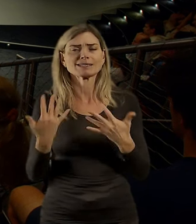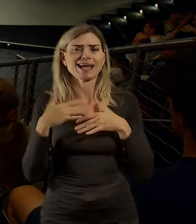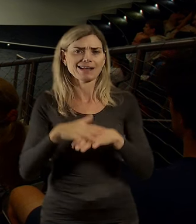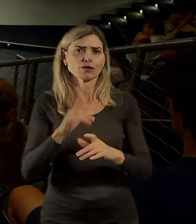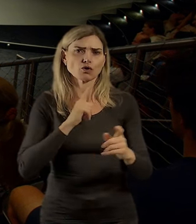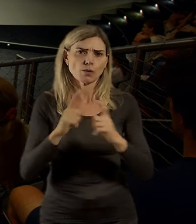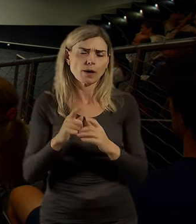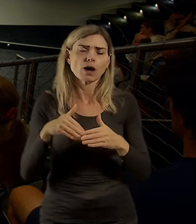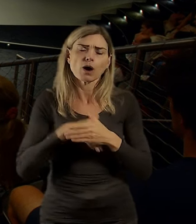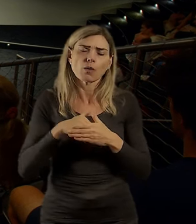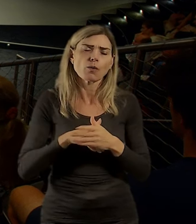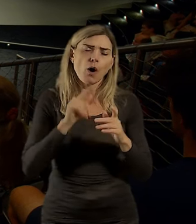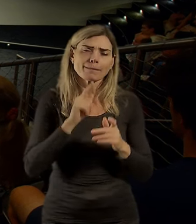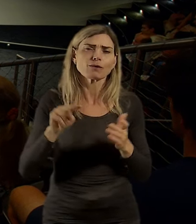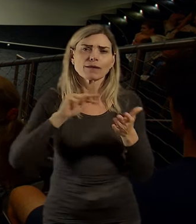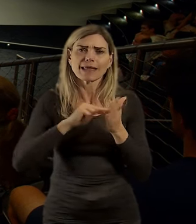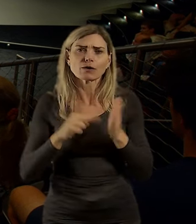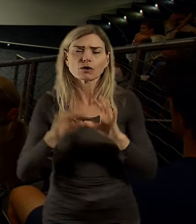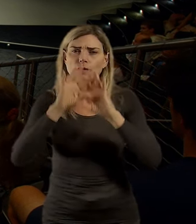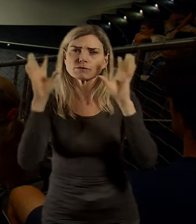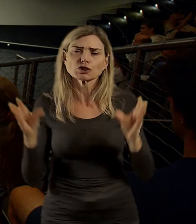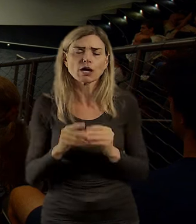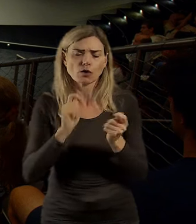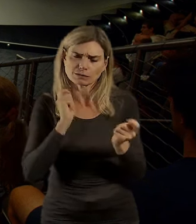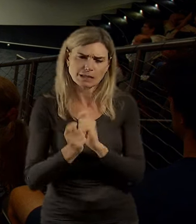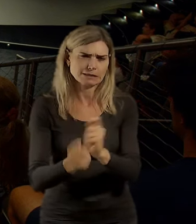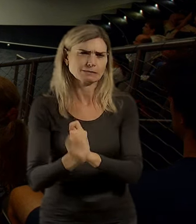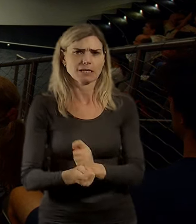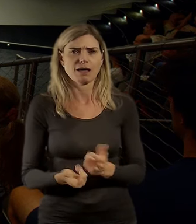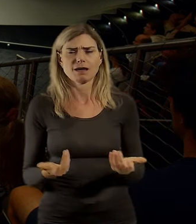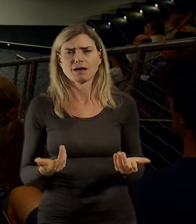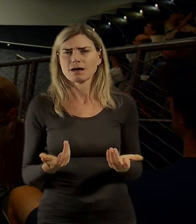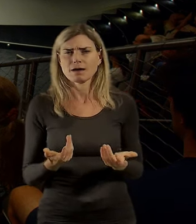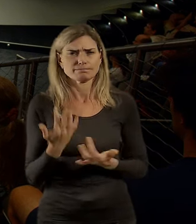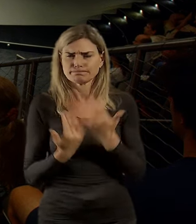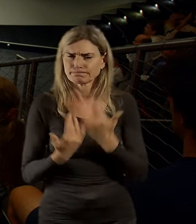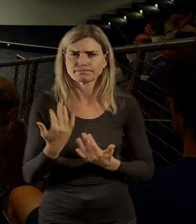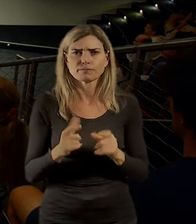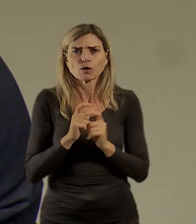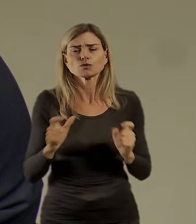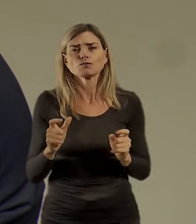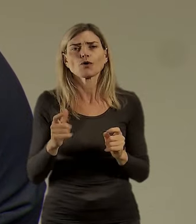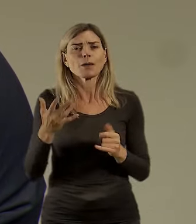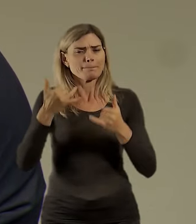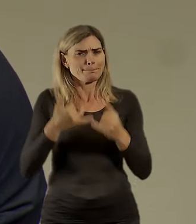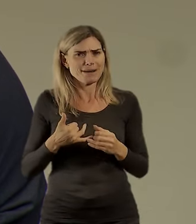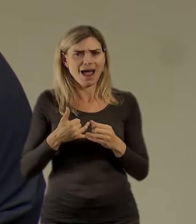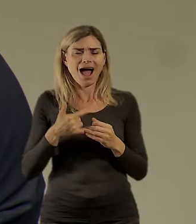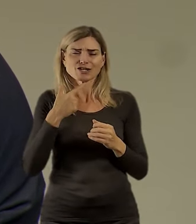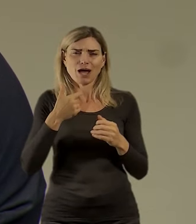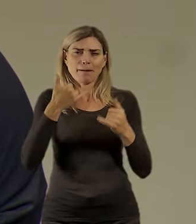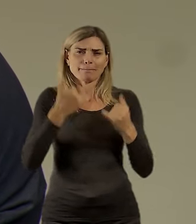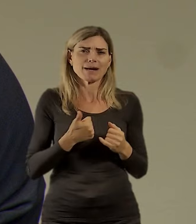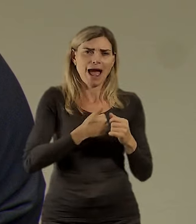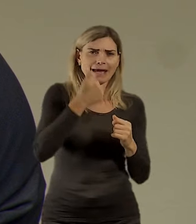ten technologický upgrade. Potřebujeme, mohli bychom těm, jak máme ty čtvrtáci, tak bychom těm vrtkám mohli